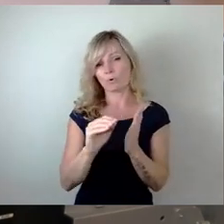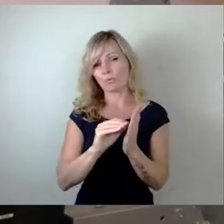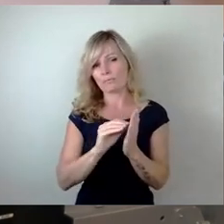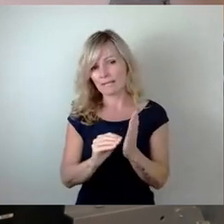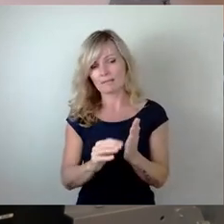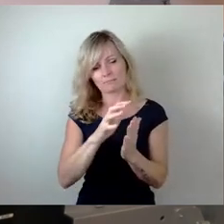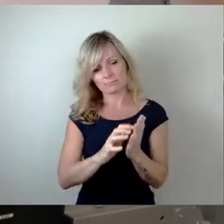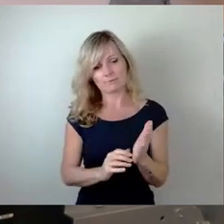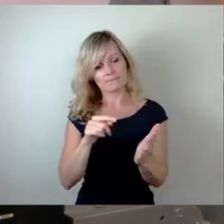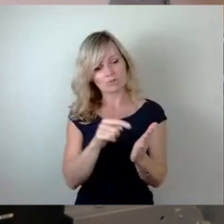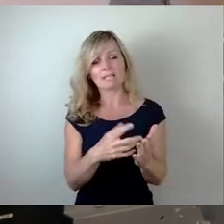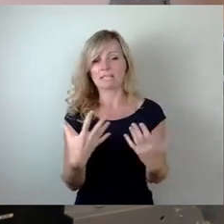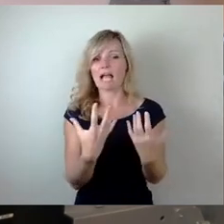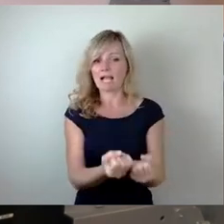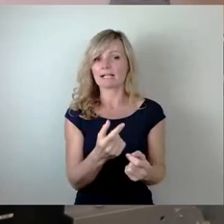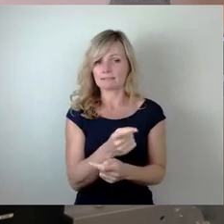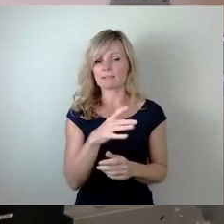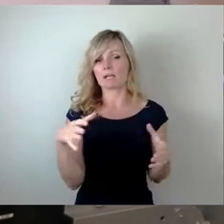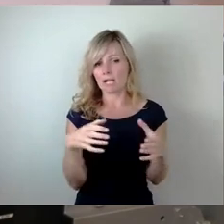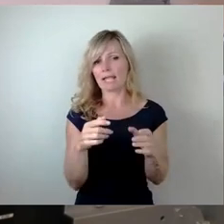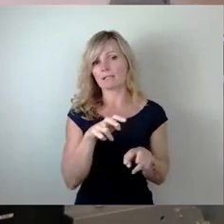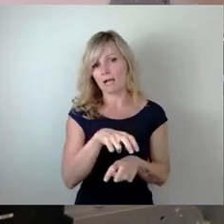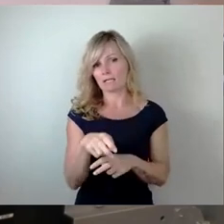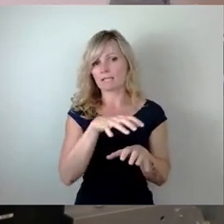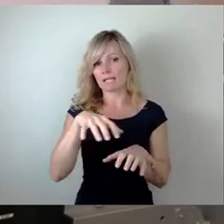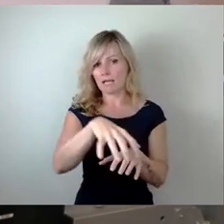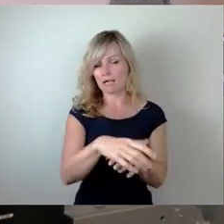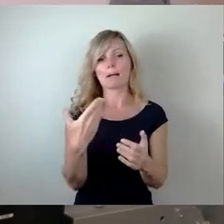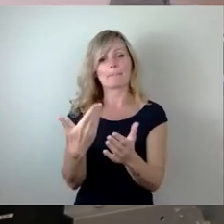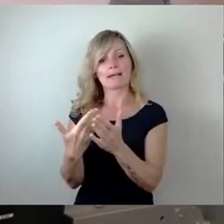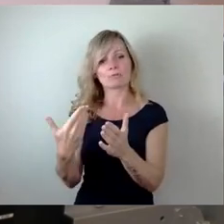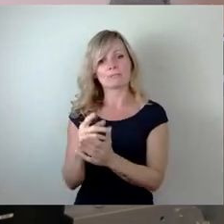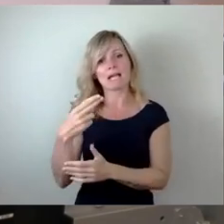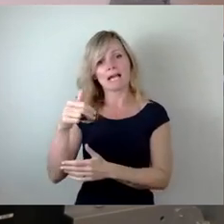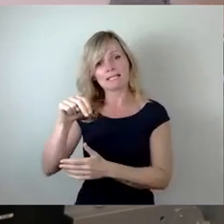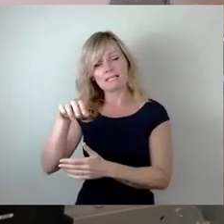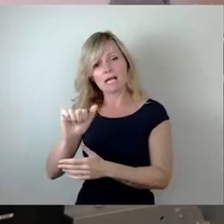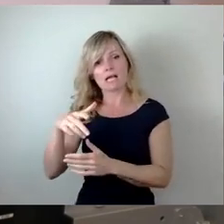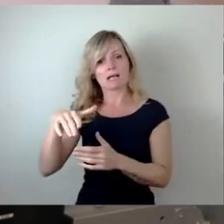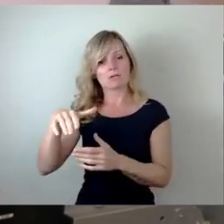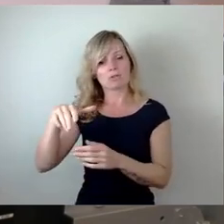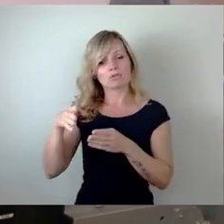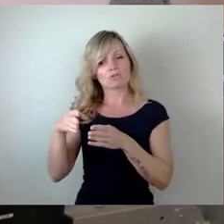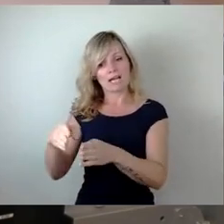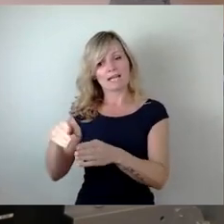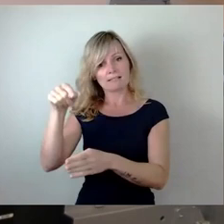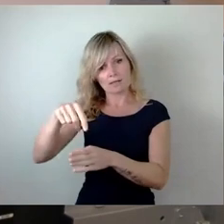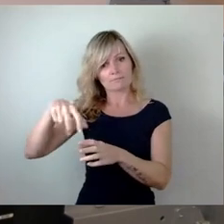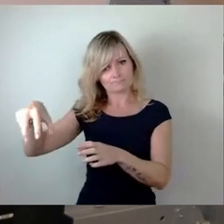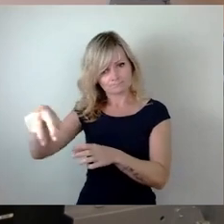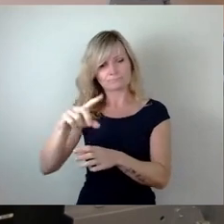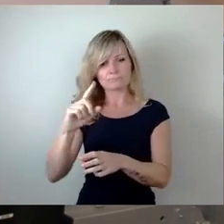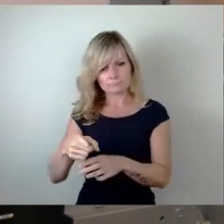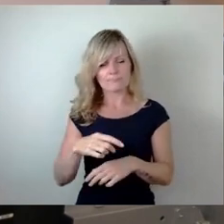Kleingärten aus, wie es am Beispiel des Kleingartenparks Hansa Straße der Fall ist. Innerhalb dieser Fläche gibt es ein